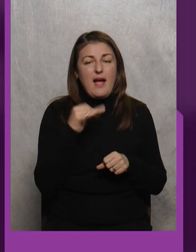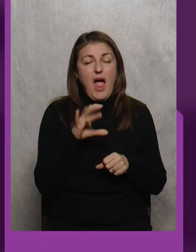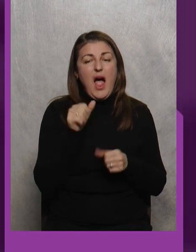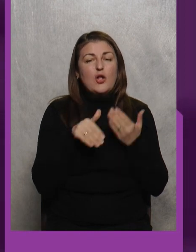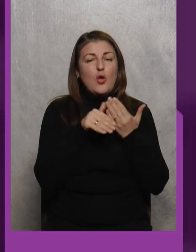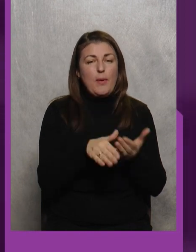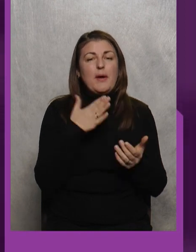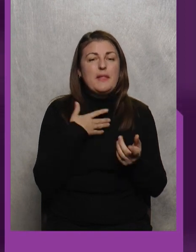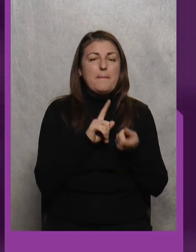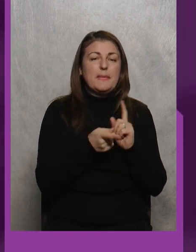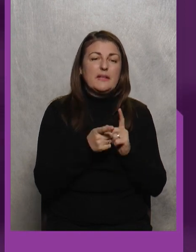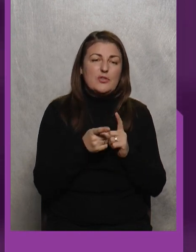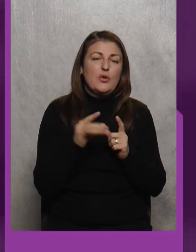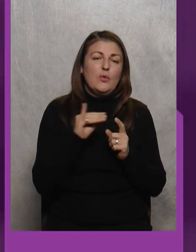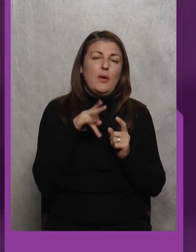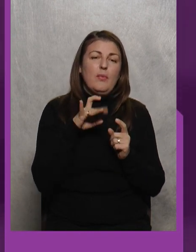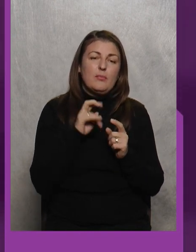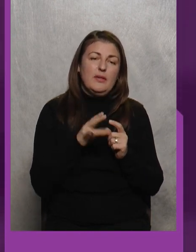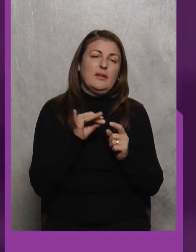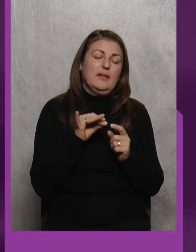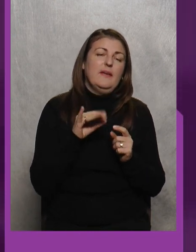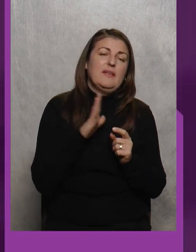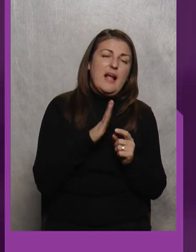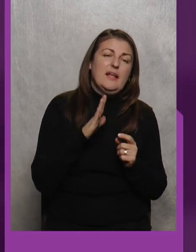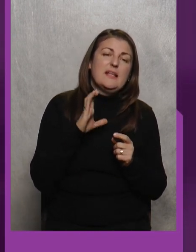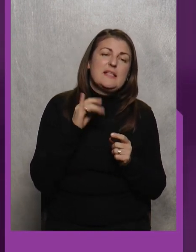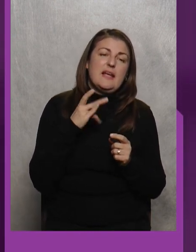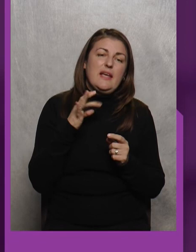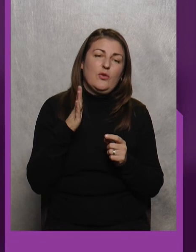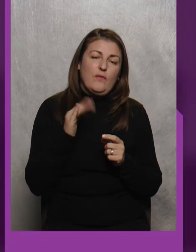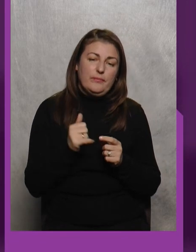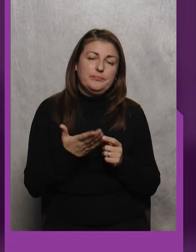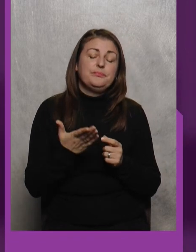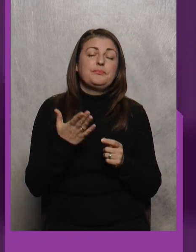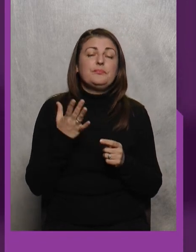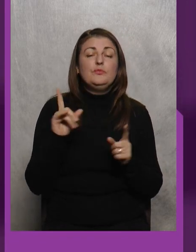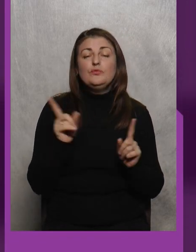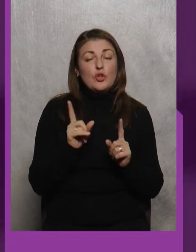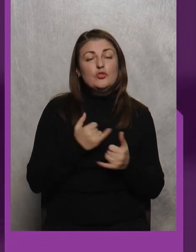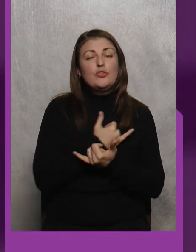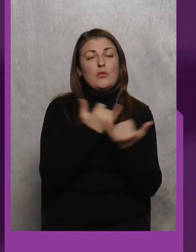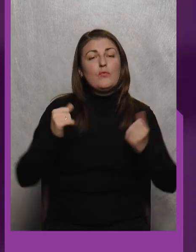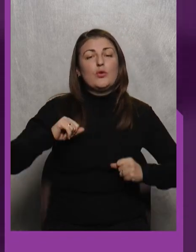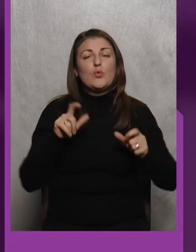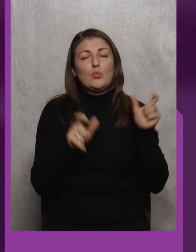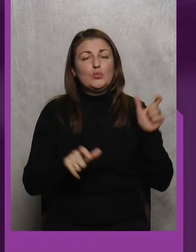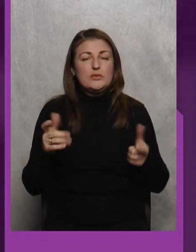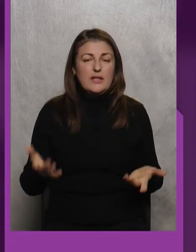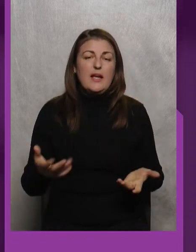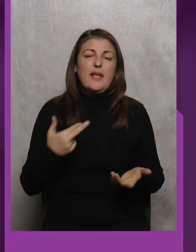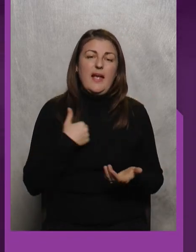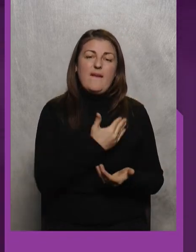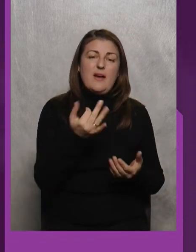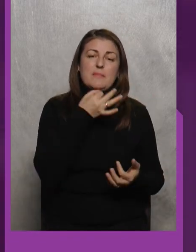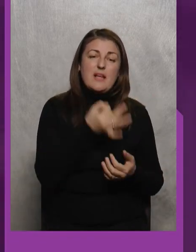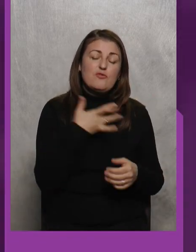Допомагали нам перекладачі Юлія Портлік і Віталіна Сергієнкова Що ж, шановні друзі Я